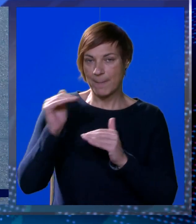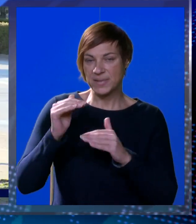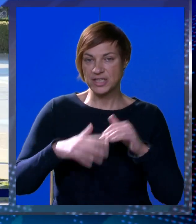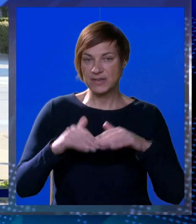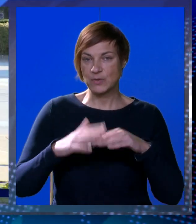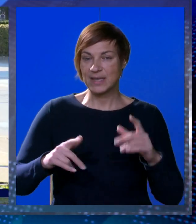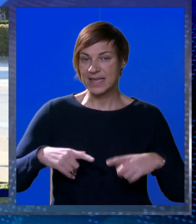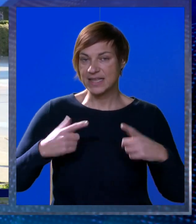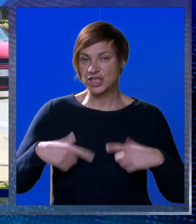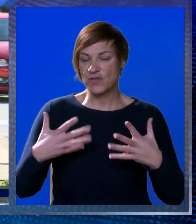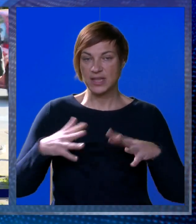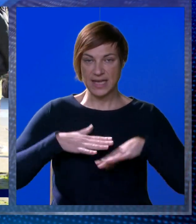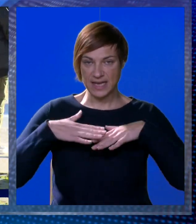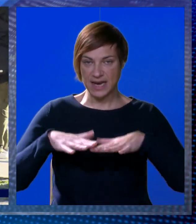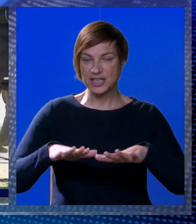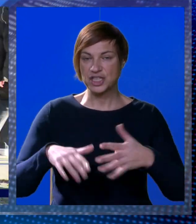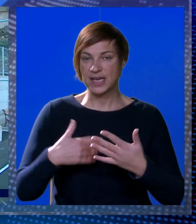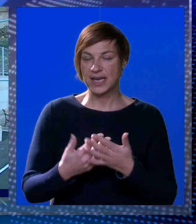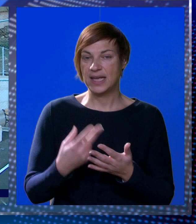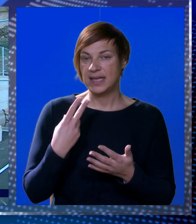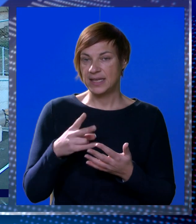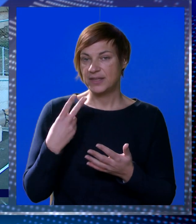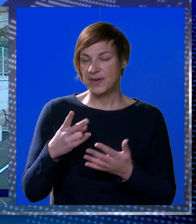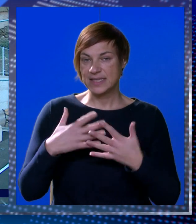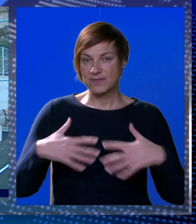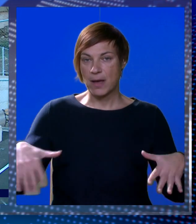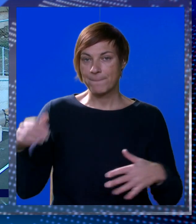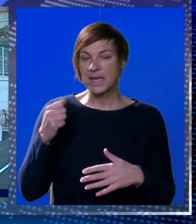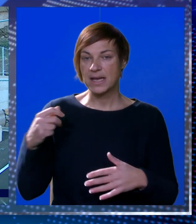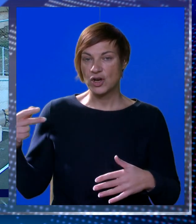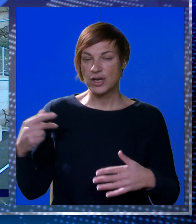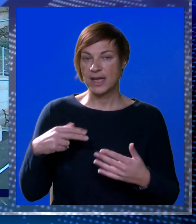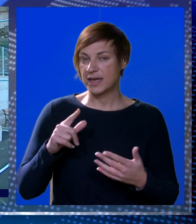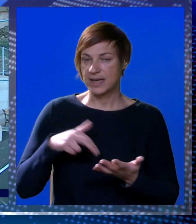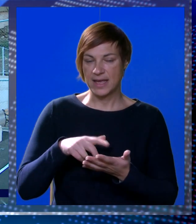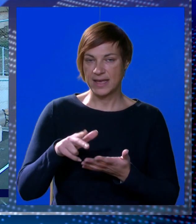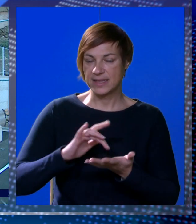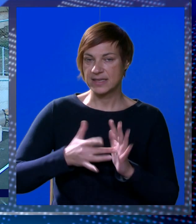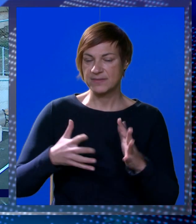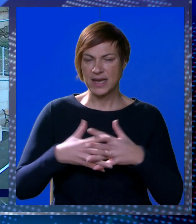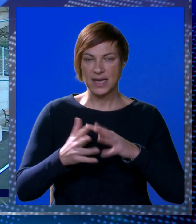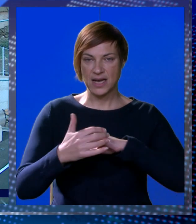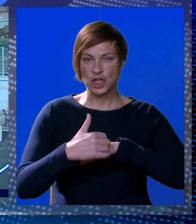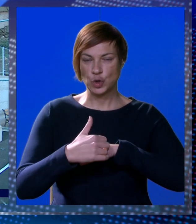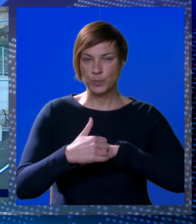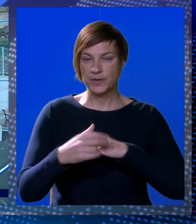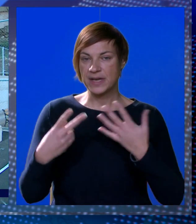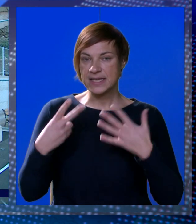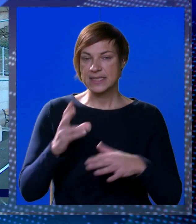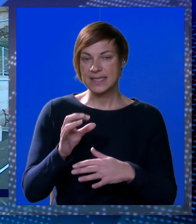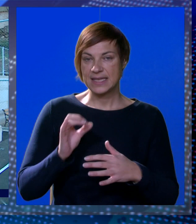u naprijedženju kvalitete života građana. Dakle, 22 miliona eura ne ide sve na grad Dubrovnik,